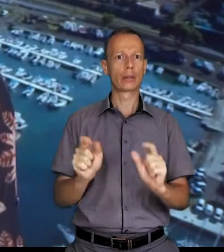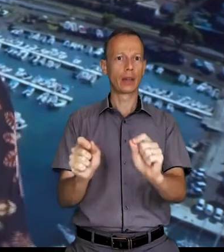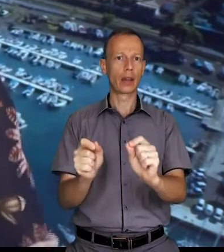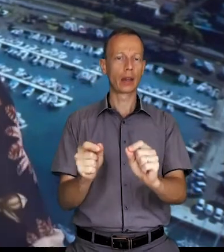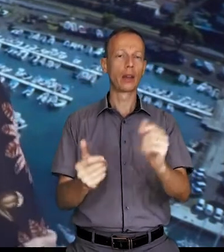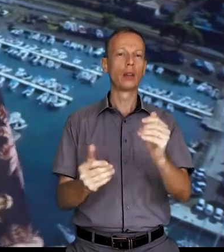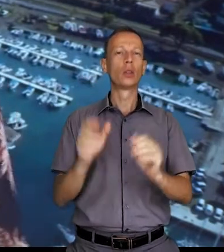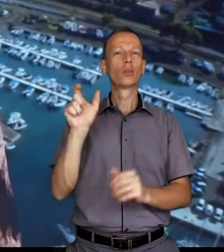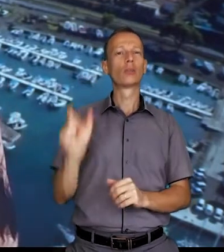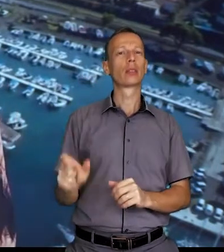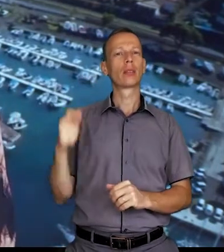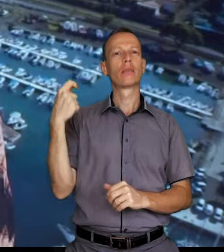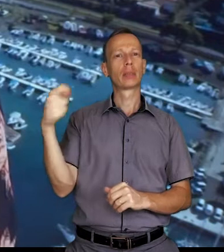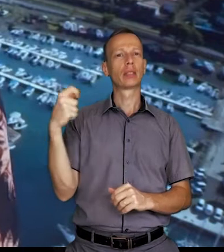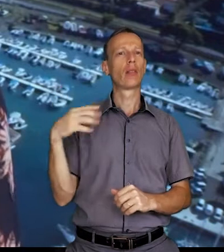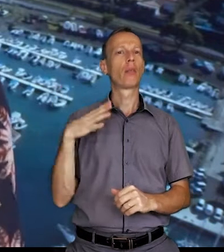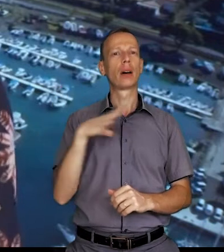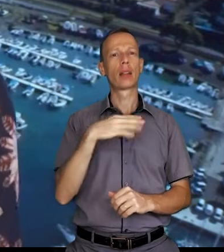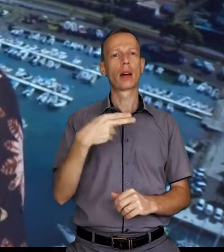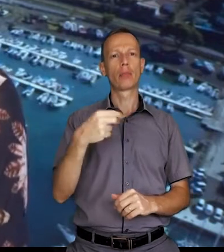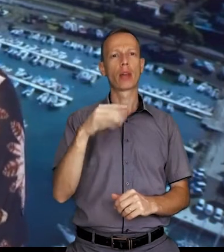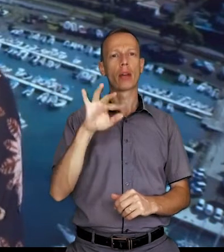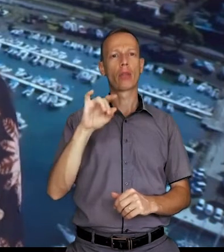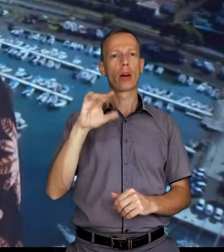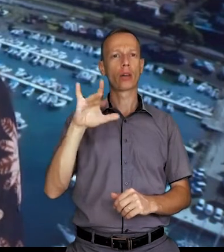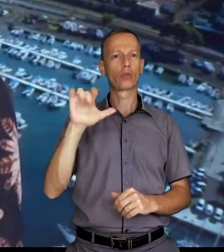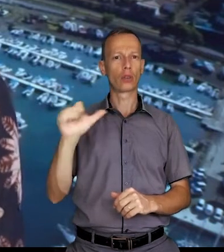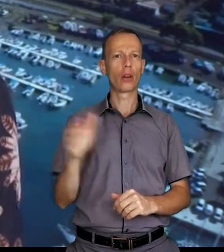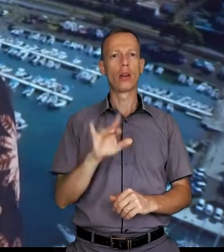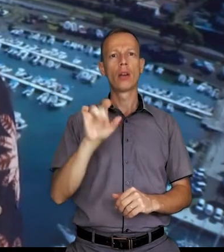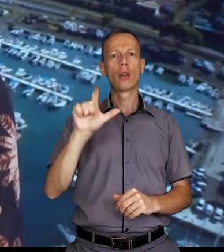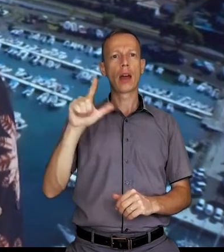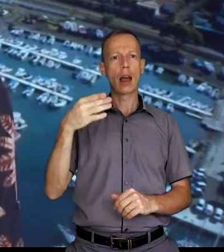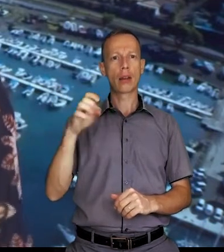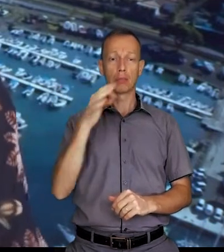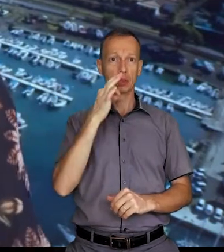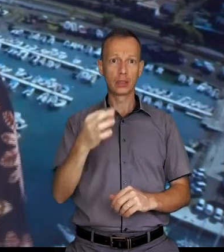du cancer avec Natacha Helm. Selon la présidente de la Ligue,